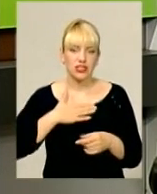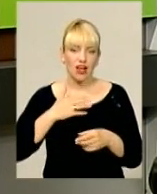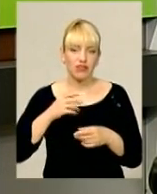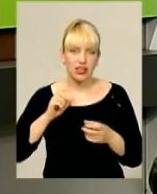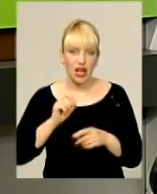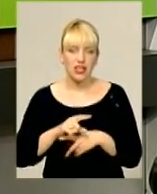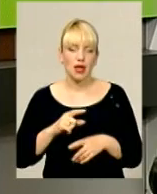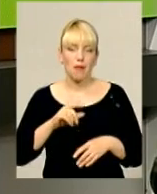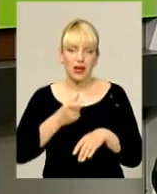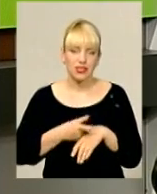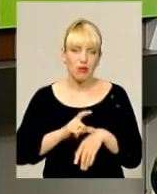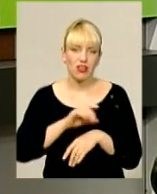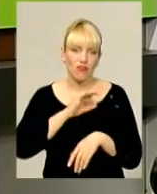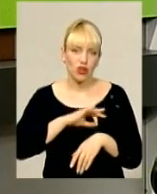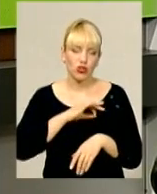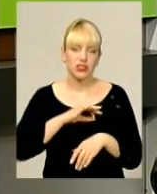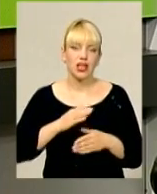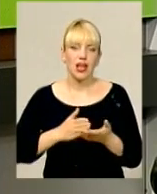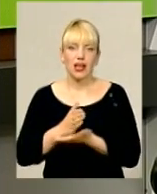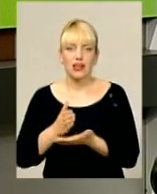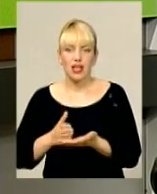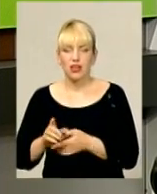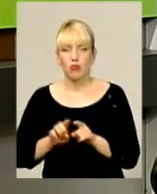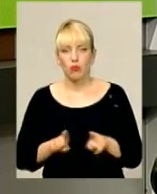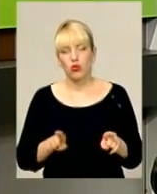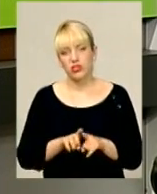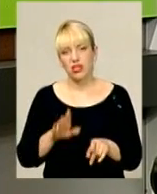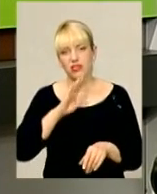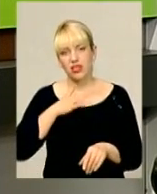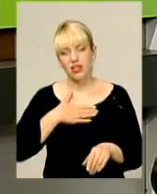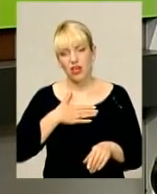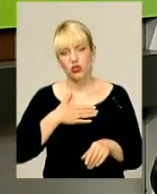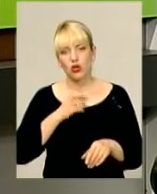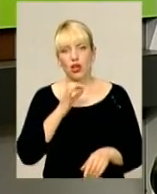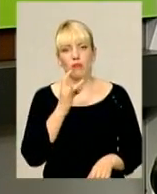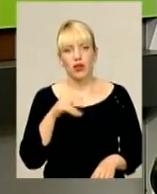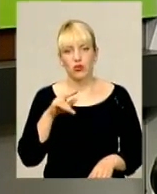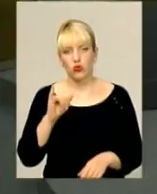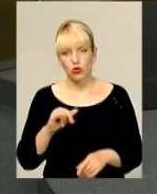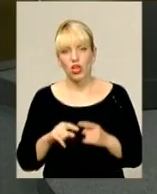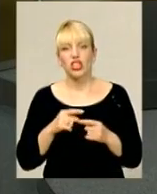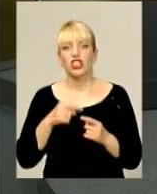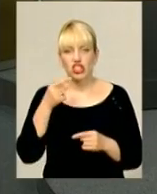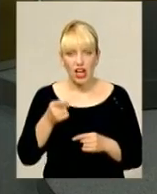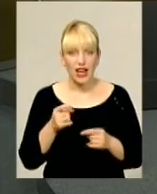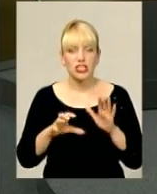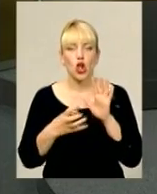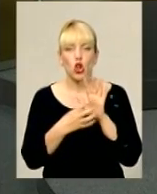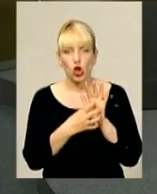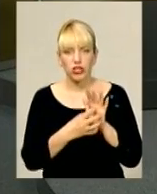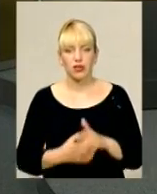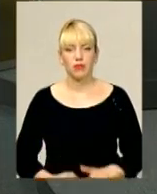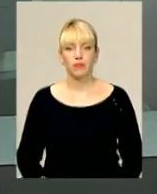використати саме правильні канали популяризації нашого бренду, в тому числі через логотип. Ви говорите ще й, можливо, про